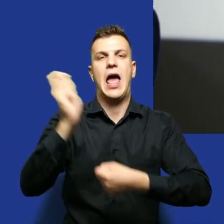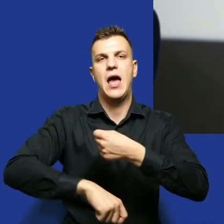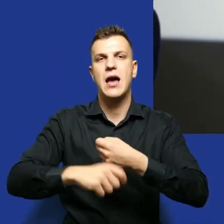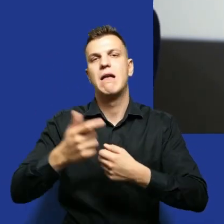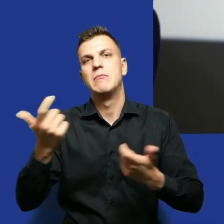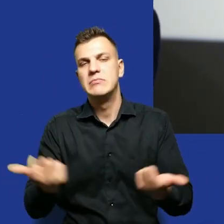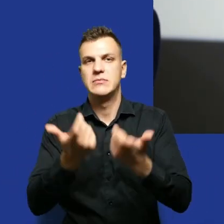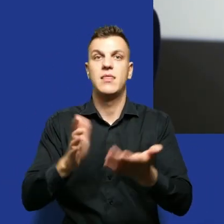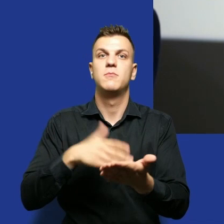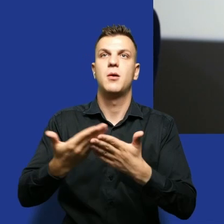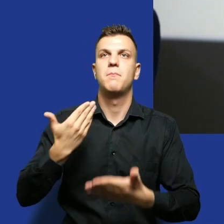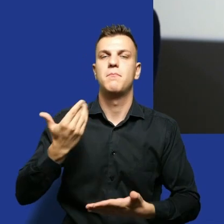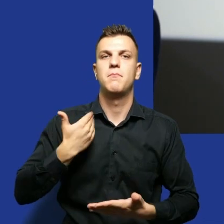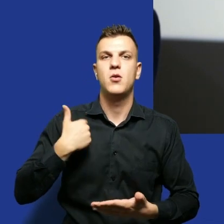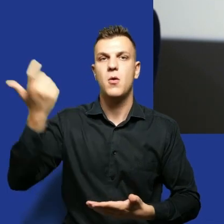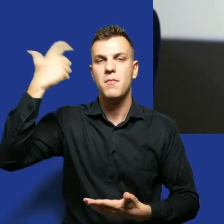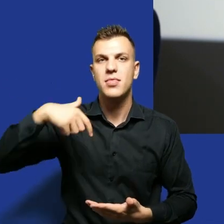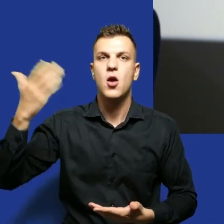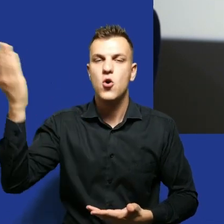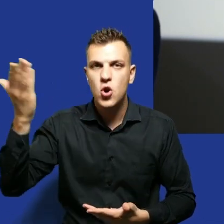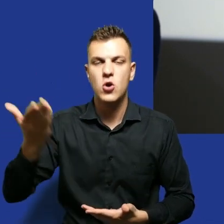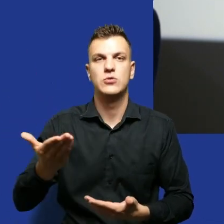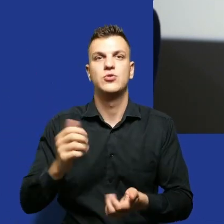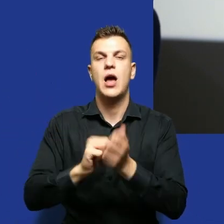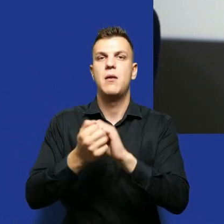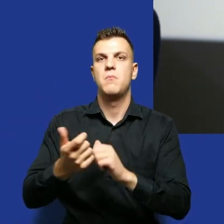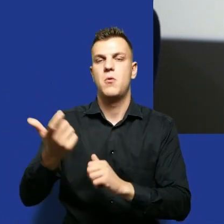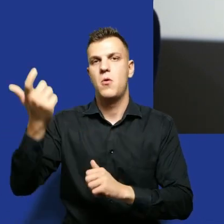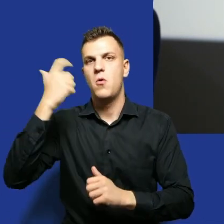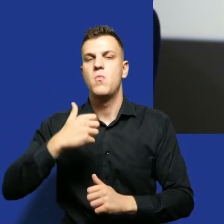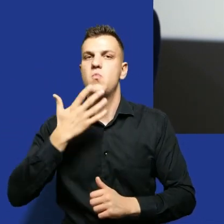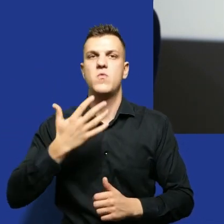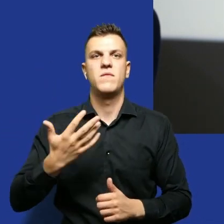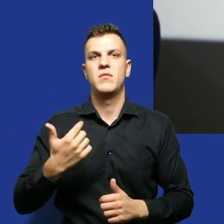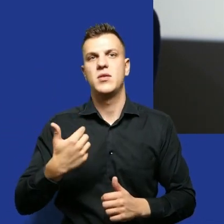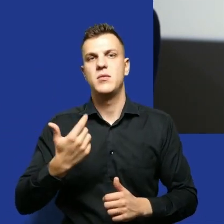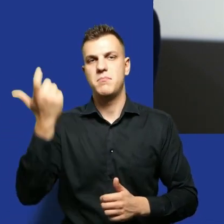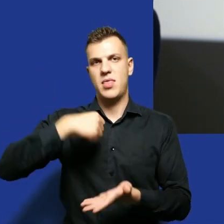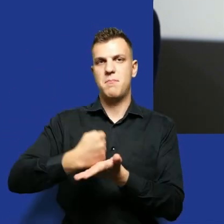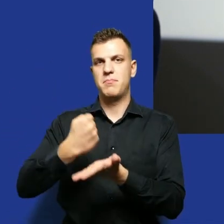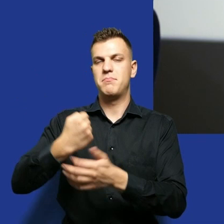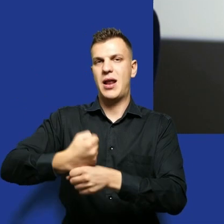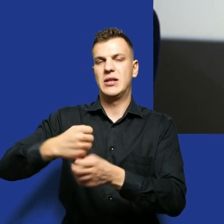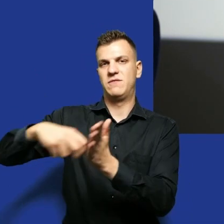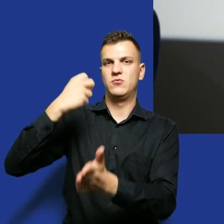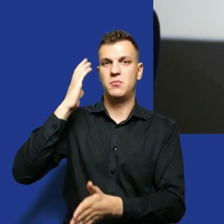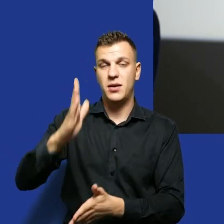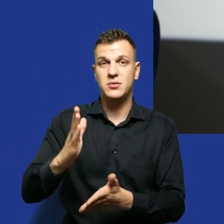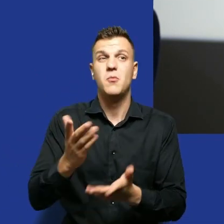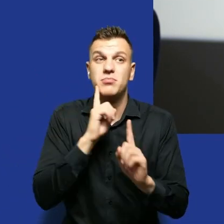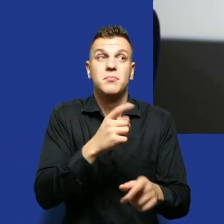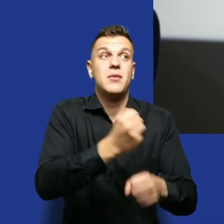jakieś tam straszenie wyrzuceniem z pracy, bo ja to oczywiście robiłem po godzinach i różnych